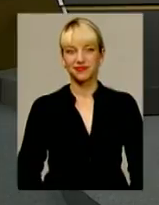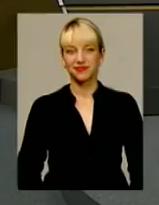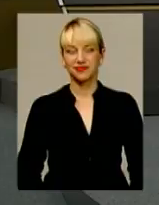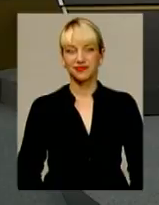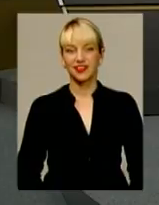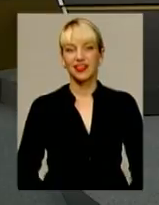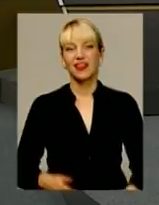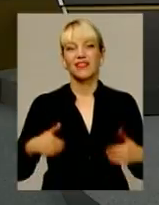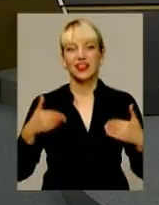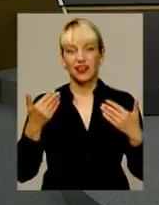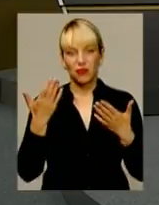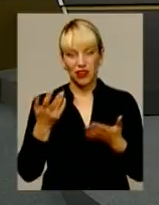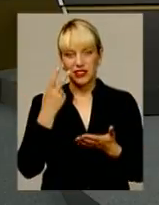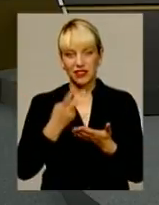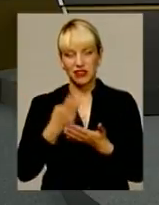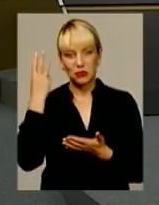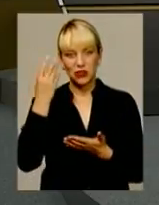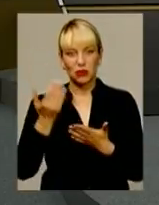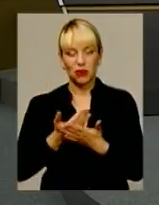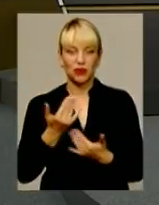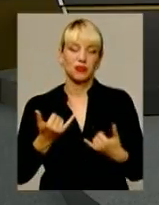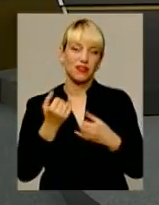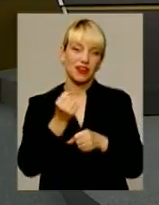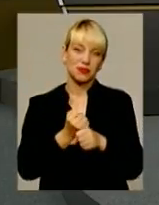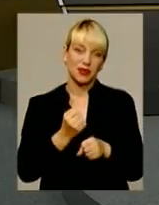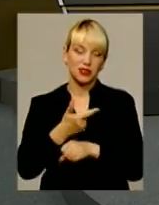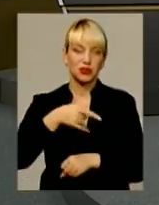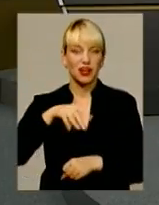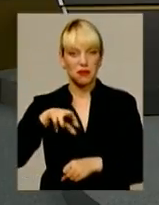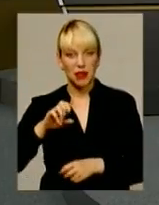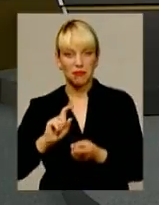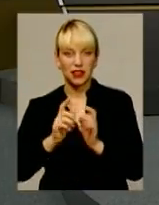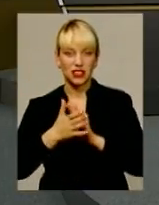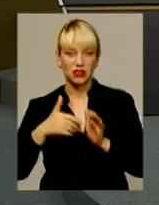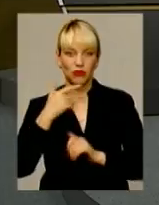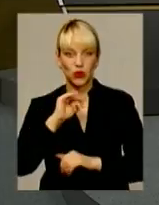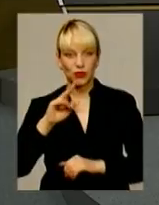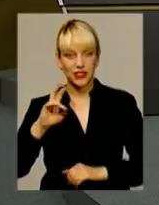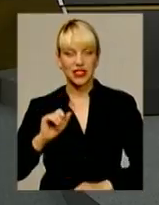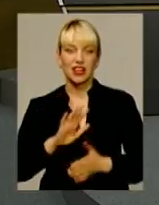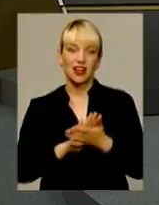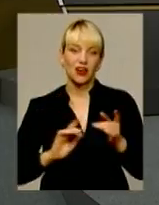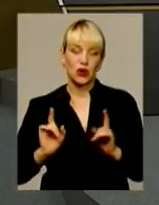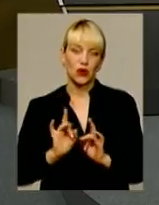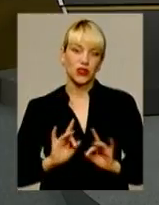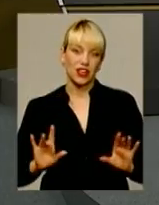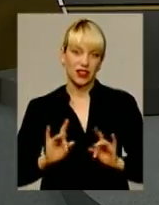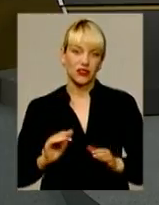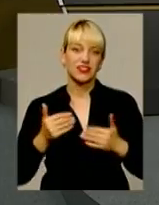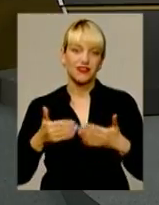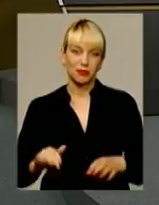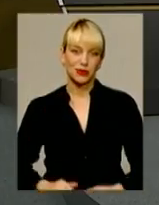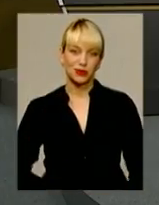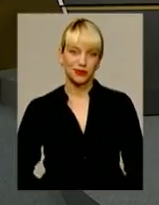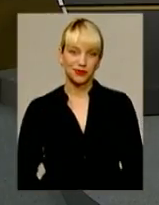Мої вітання в ефірі Подільська панорама. У студії працюють Анна Герман та Оксана Фіновська. Далі короткий анонс випуску.